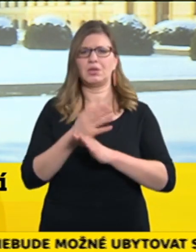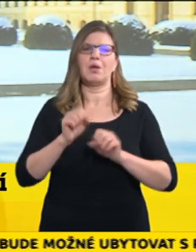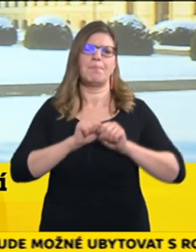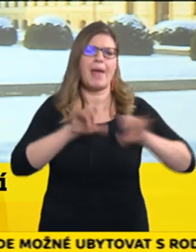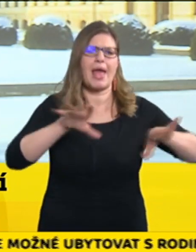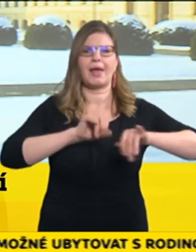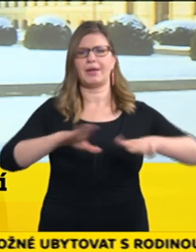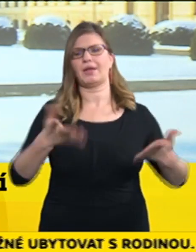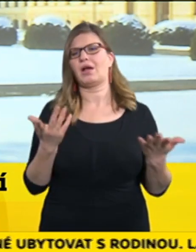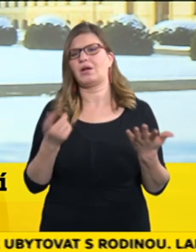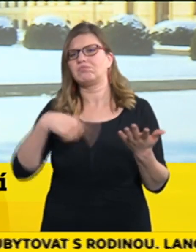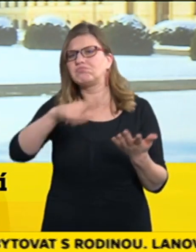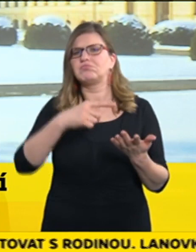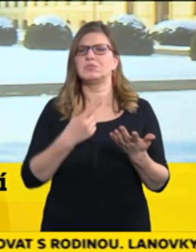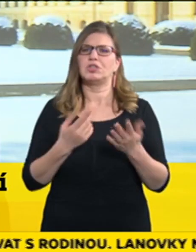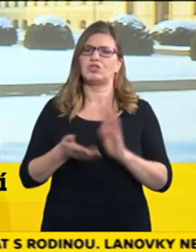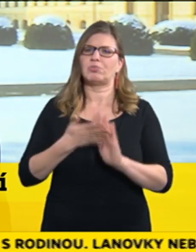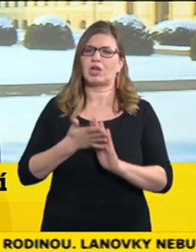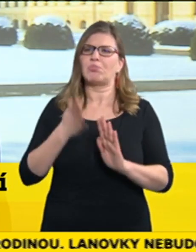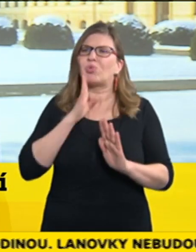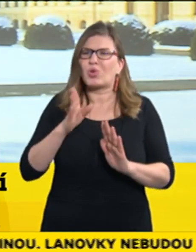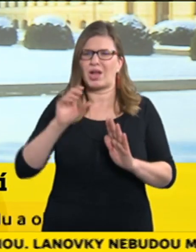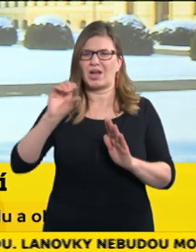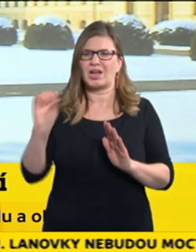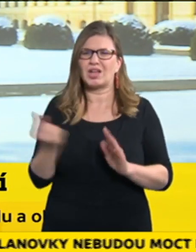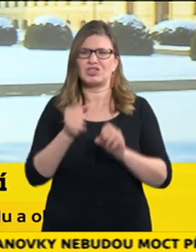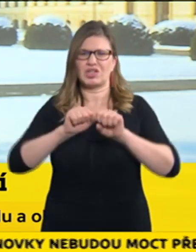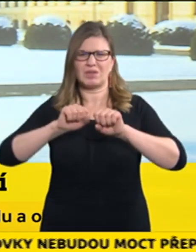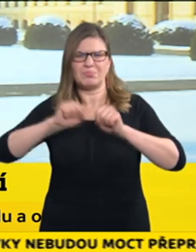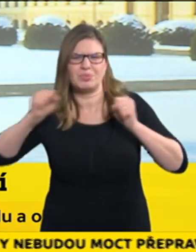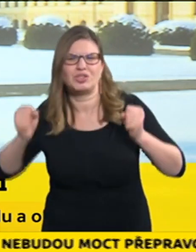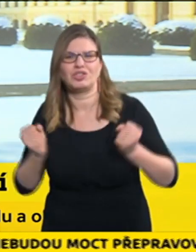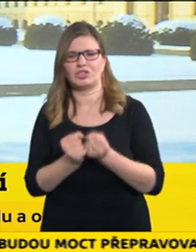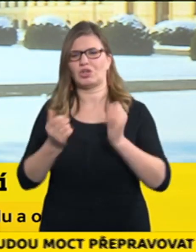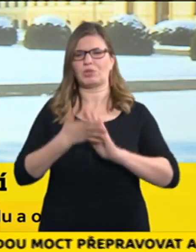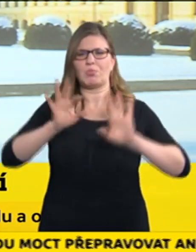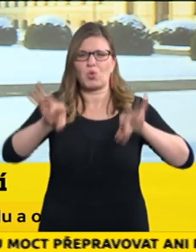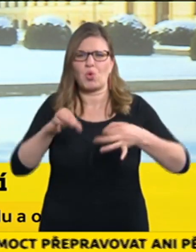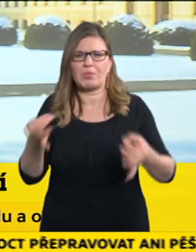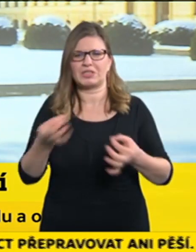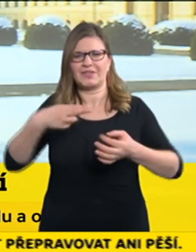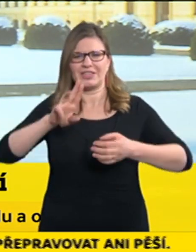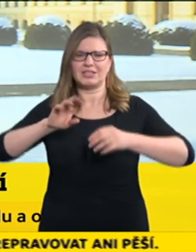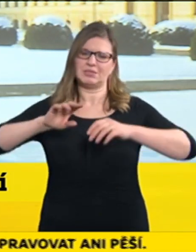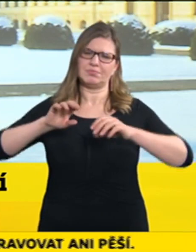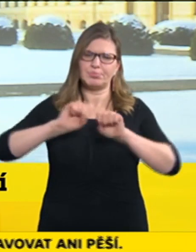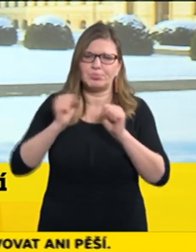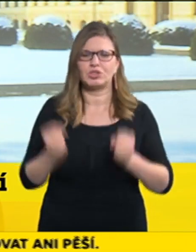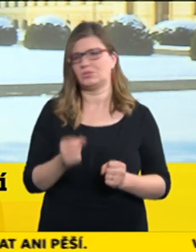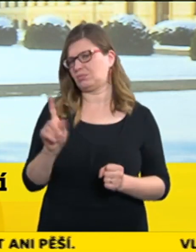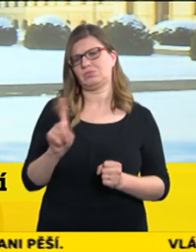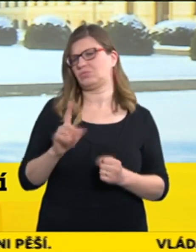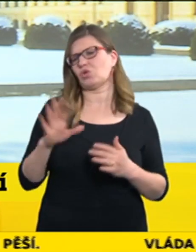způsobem utahovat črouby v oblasti restrikcí, například v průmyslu. Nebylo to na pořadu dne, nikdy jsme o tom